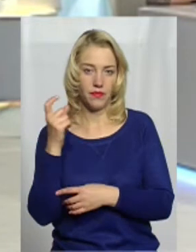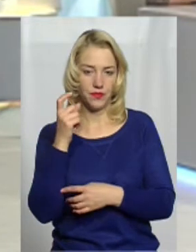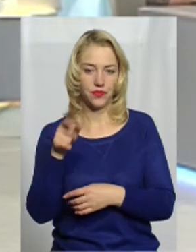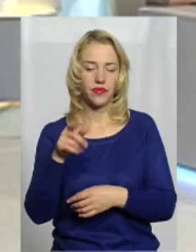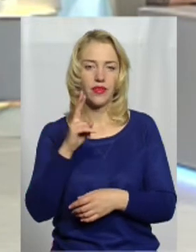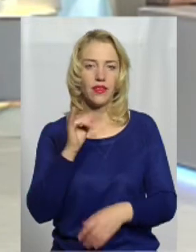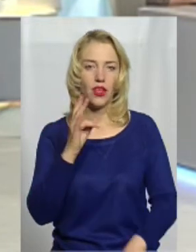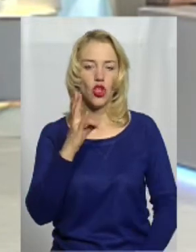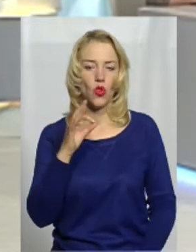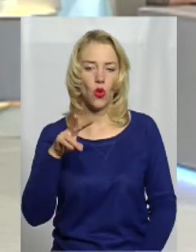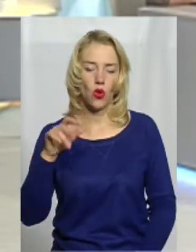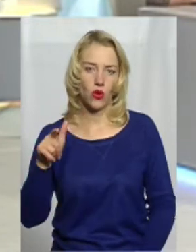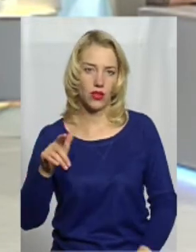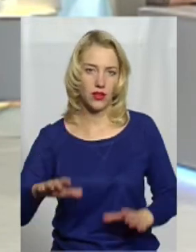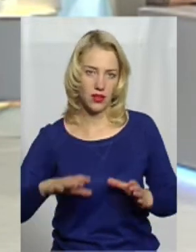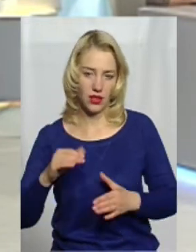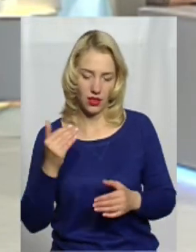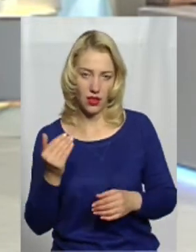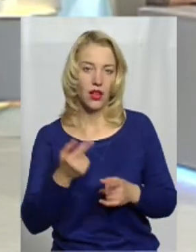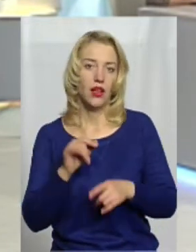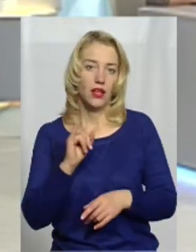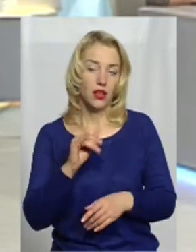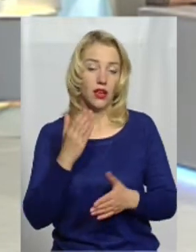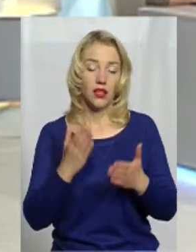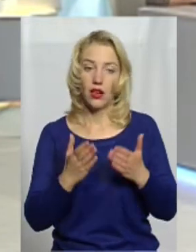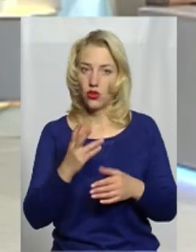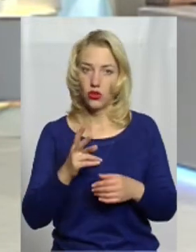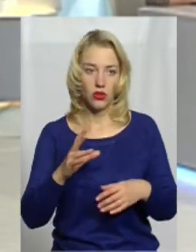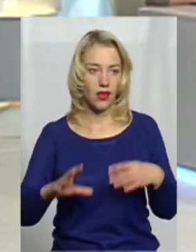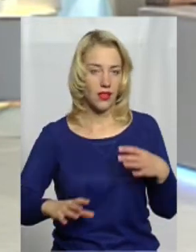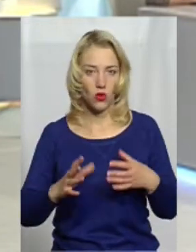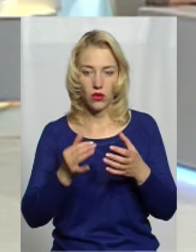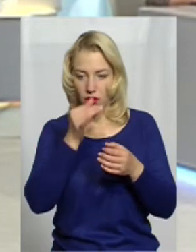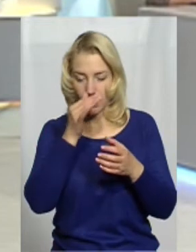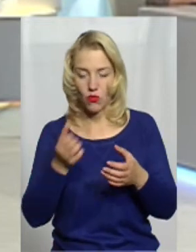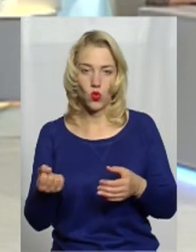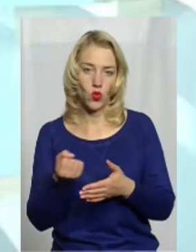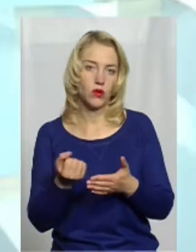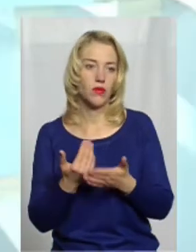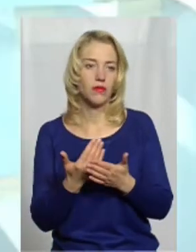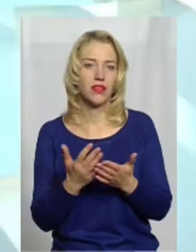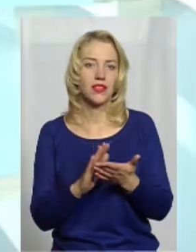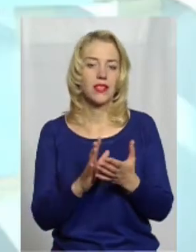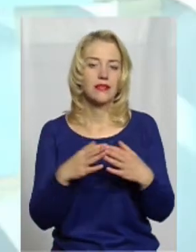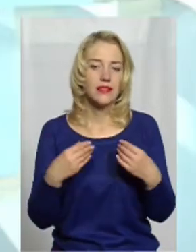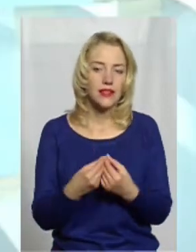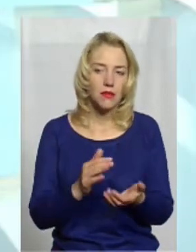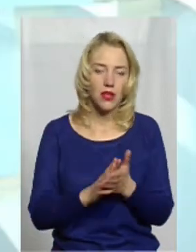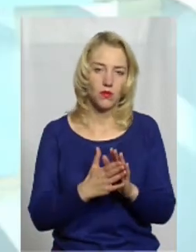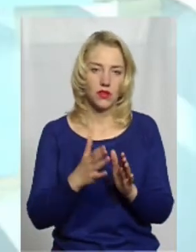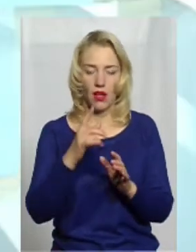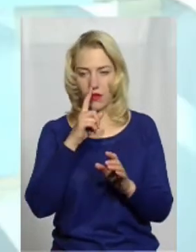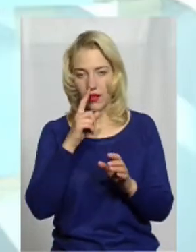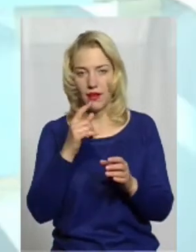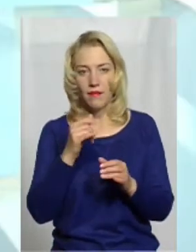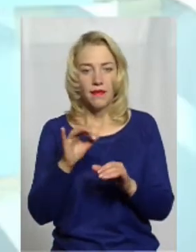таке явище. Але якщо кінолог не може вдома утримувати якісь сімейні обставини, позволяють житлові умови, то